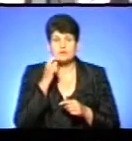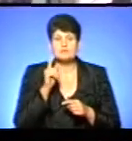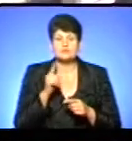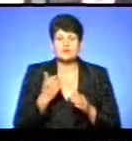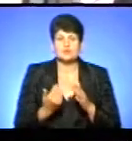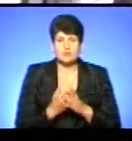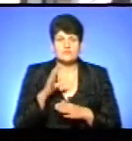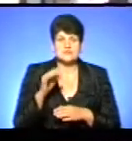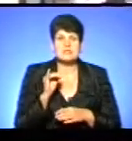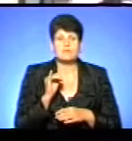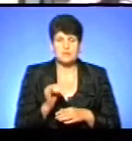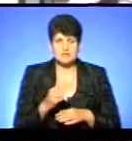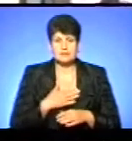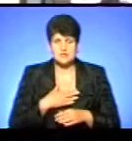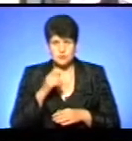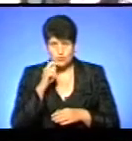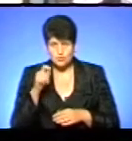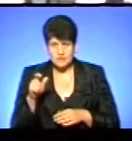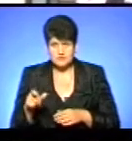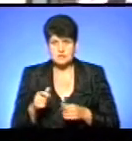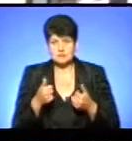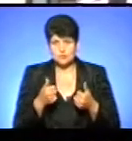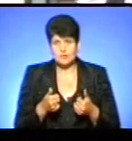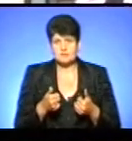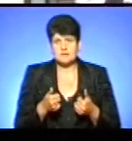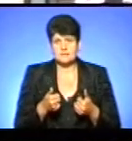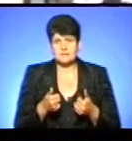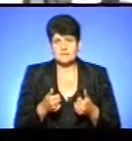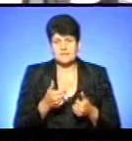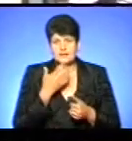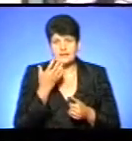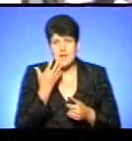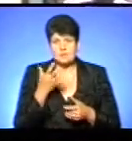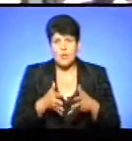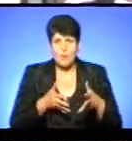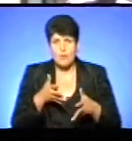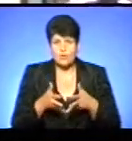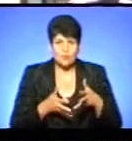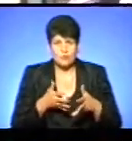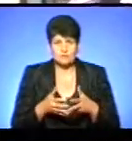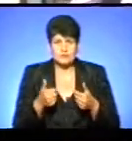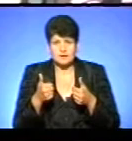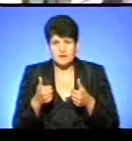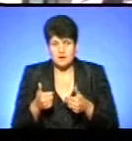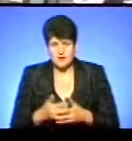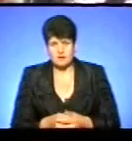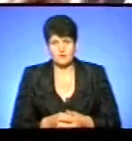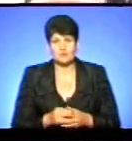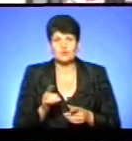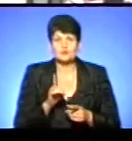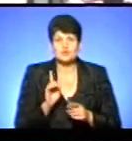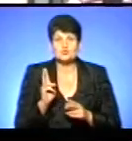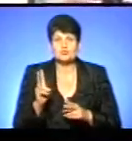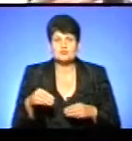то все погане. Для наших українців добре таке, знаєш, тепле болото і так гарно, щоб щось